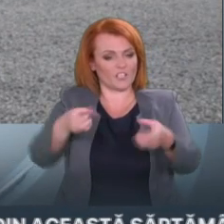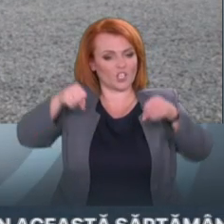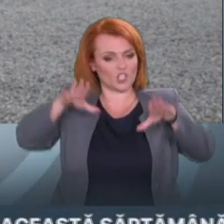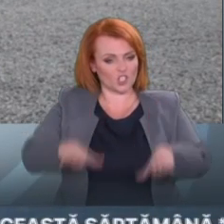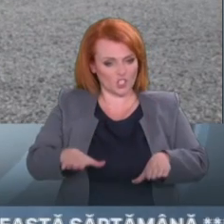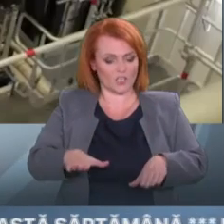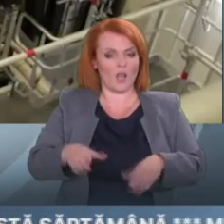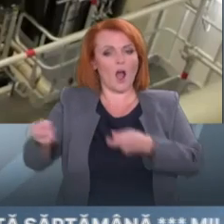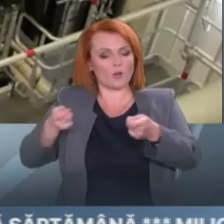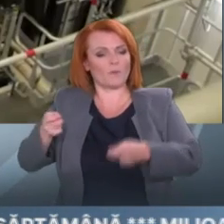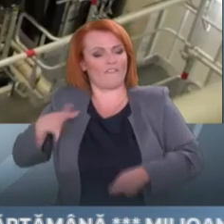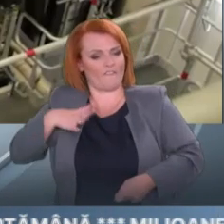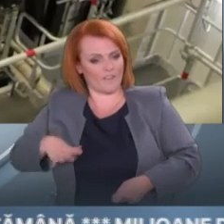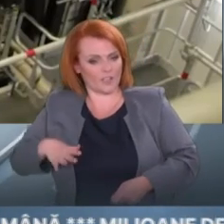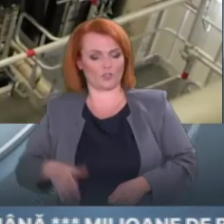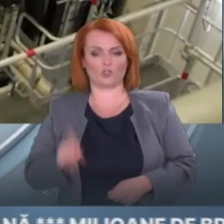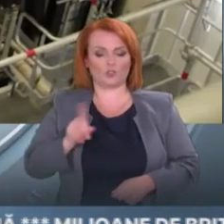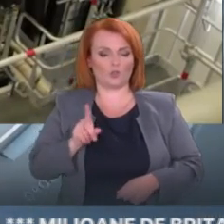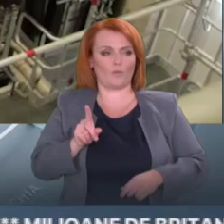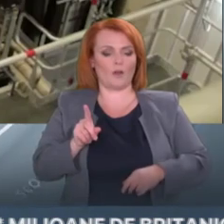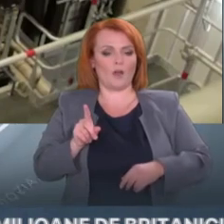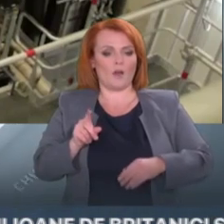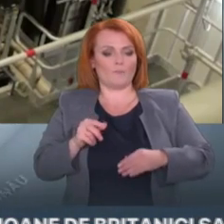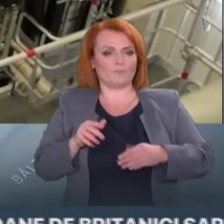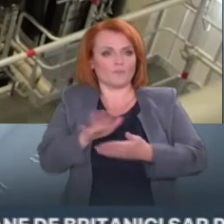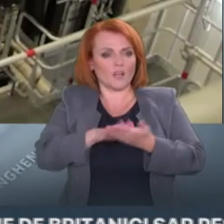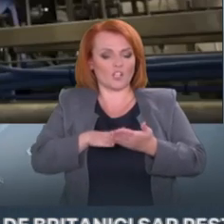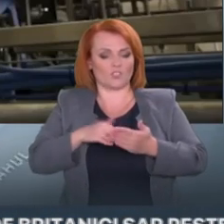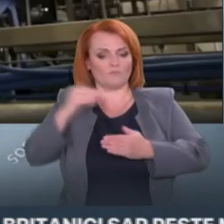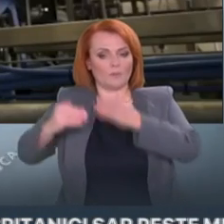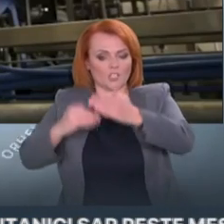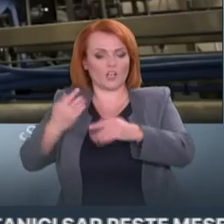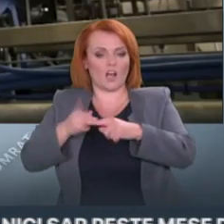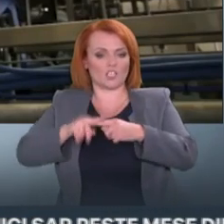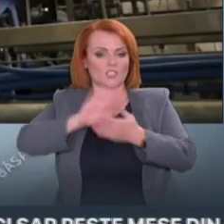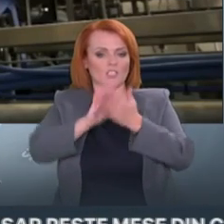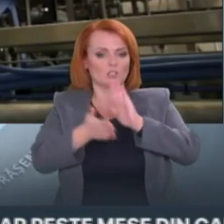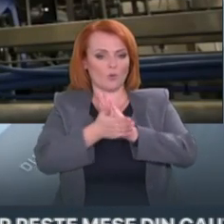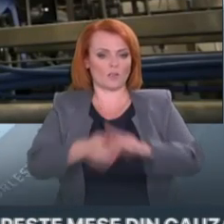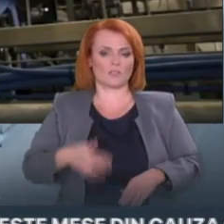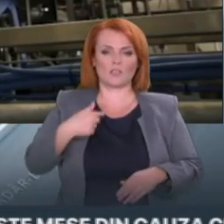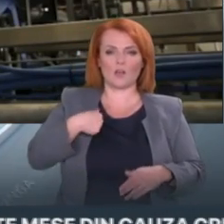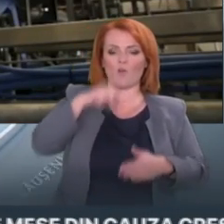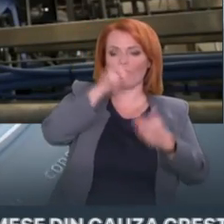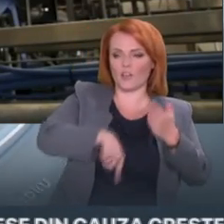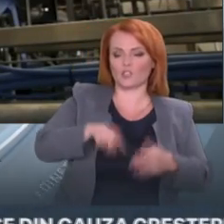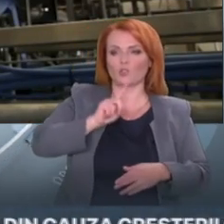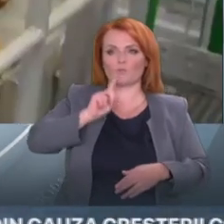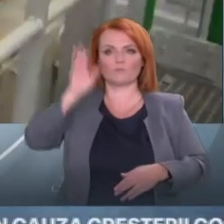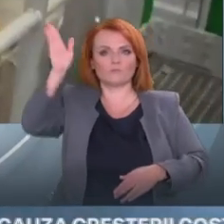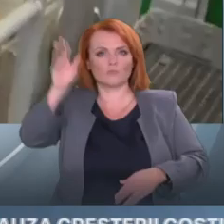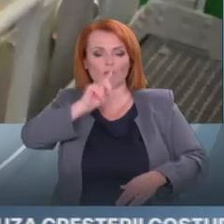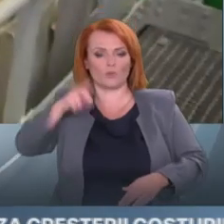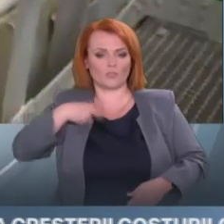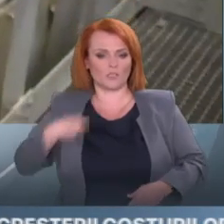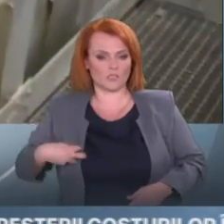autoritățile pentru a îndepăși această situație. Eu nu cred că această decizie creează anumite riscuri directe pentru a publica Moldova,